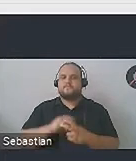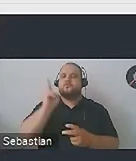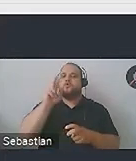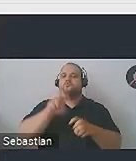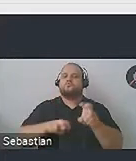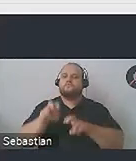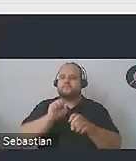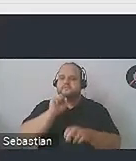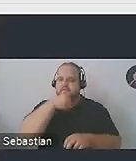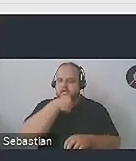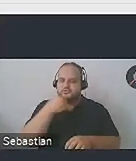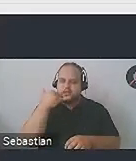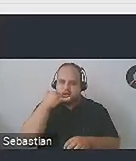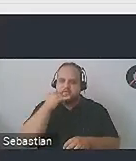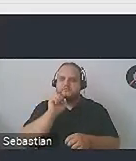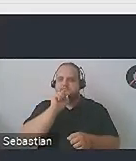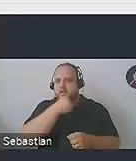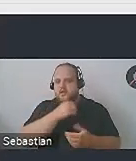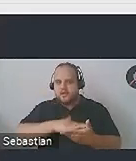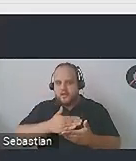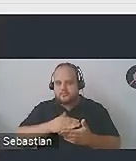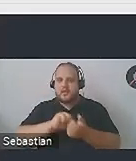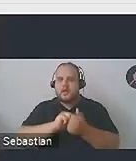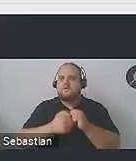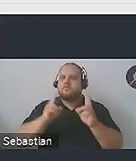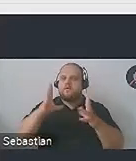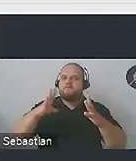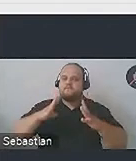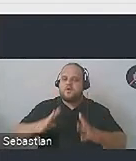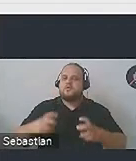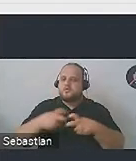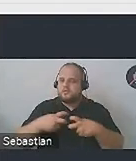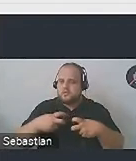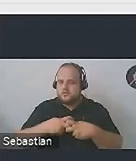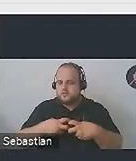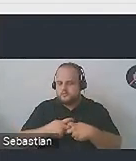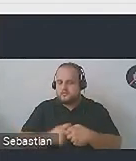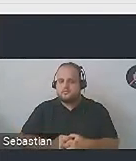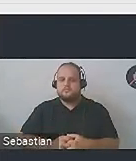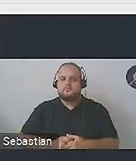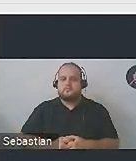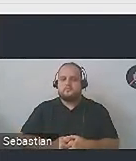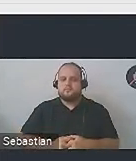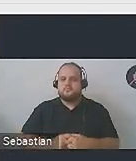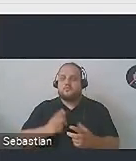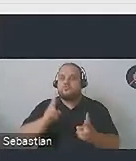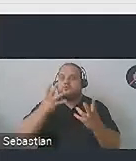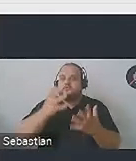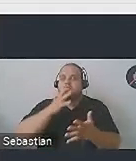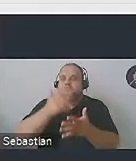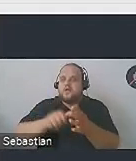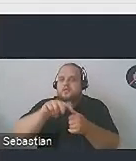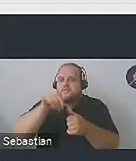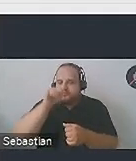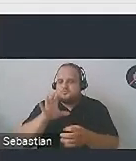urządzeń lub wolnych łącz internetowych, czyli ci, którzy z powodów sprzętowych po prostu nie mogą skorzystać z